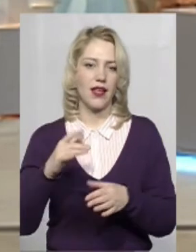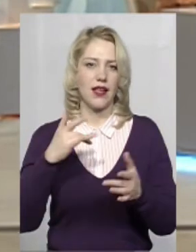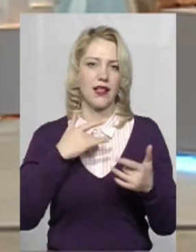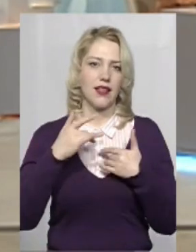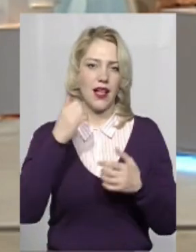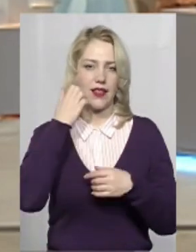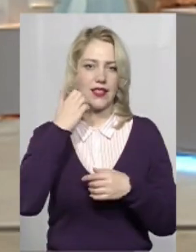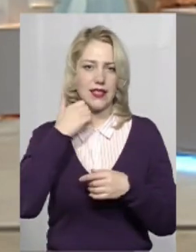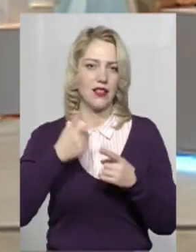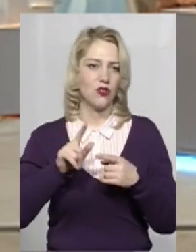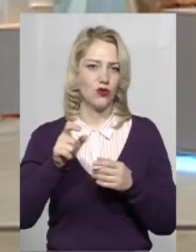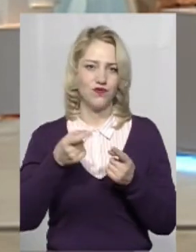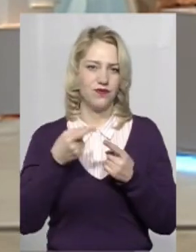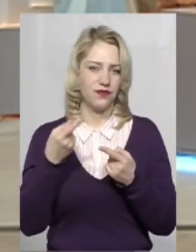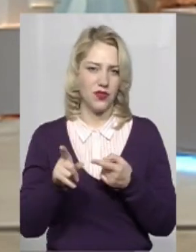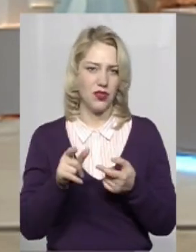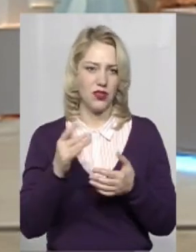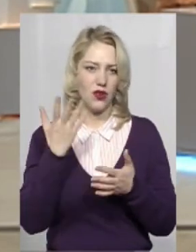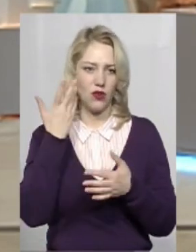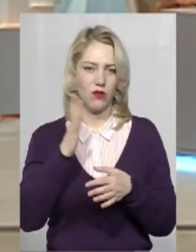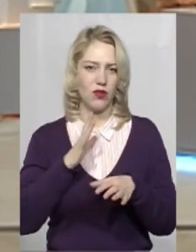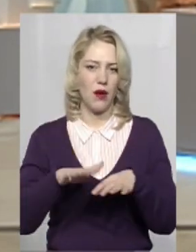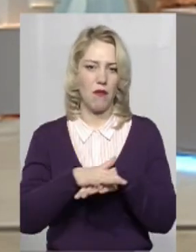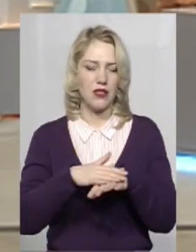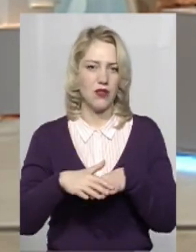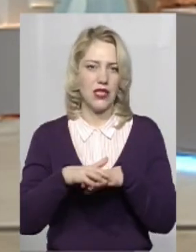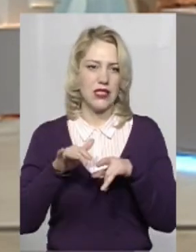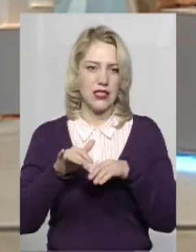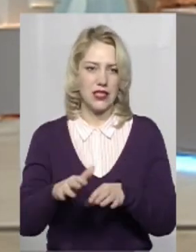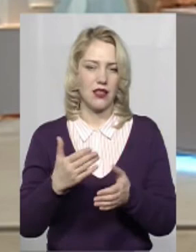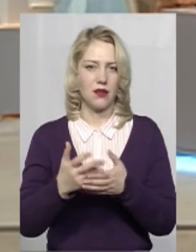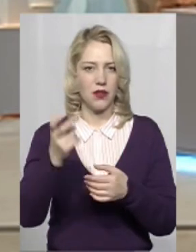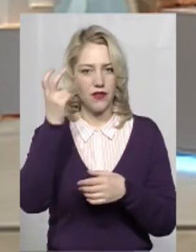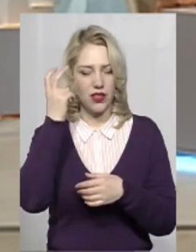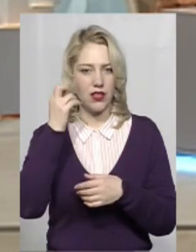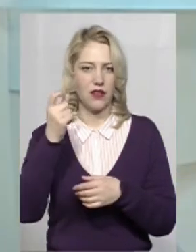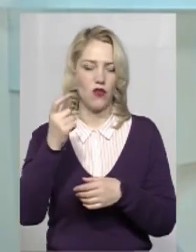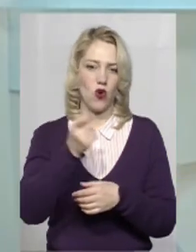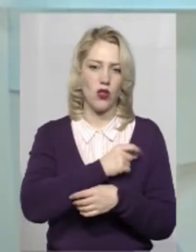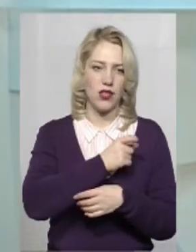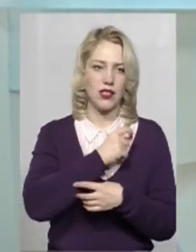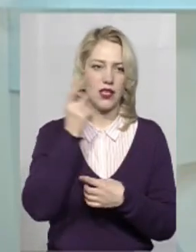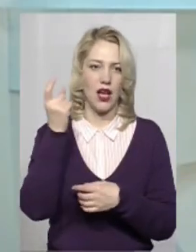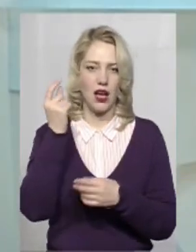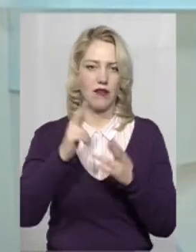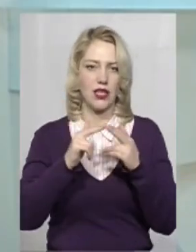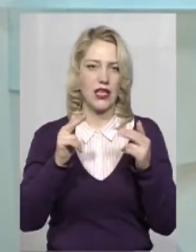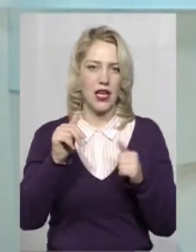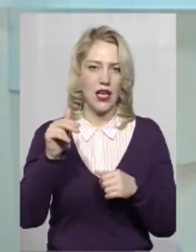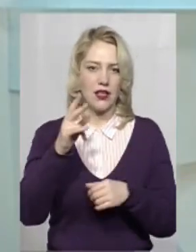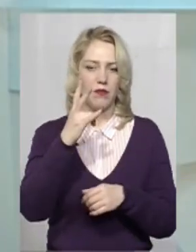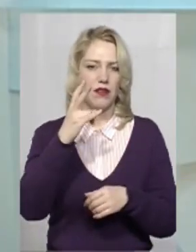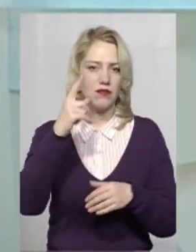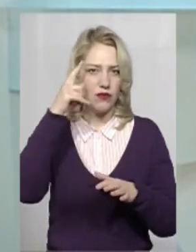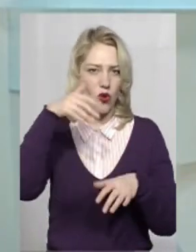ну, це трохи не то, хто був там на якихось масових заходах в Києві, чи в Одесі, чи в Харкові, чи в Дніпрі. Ну, розуміють, що, якби,